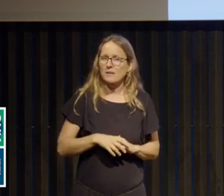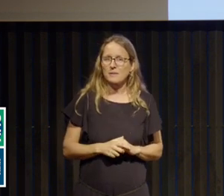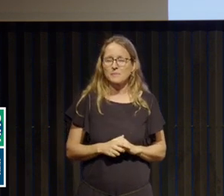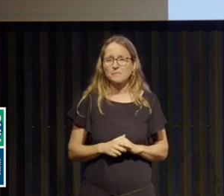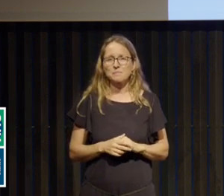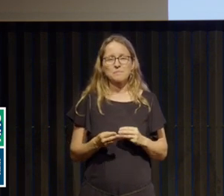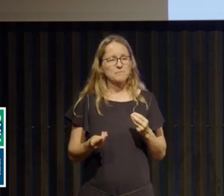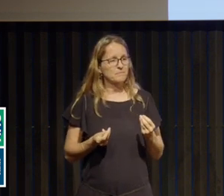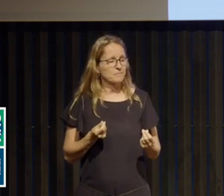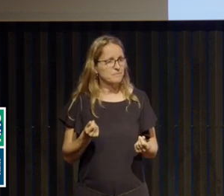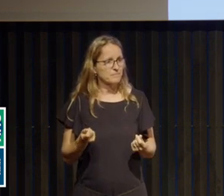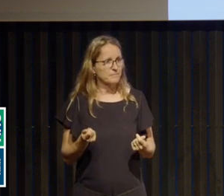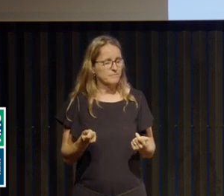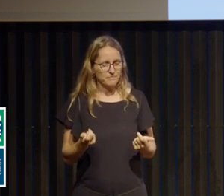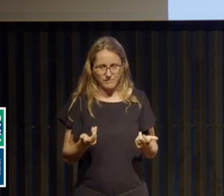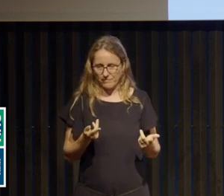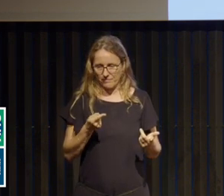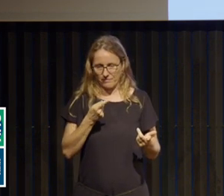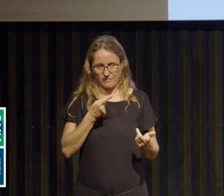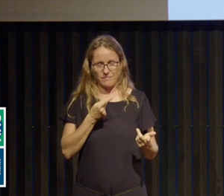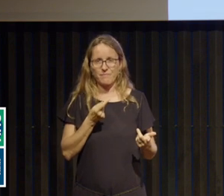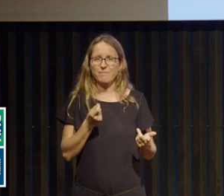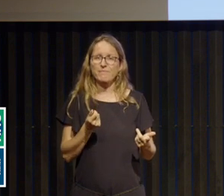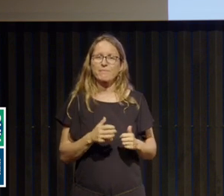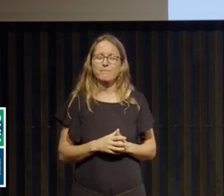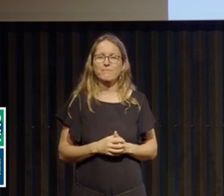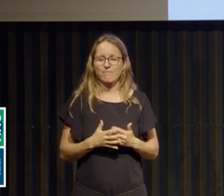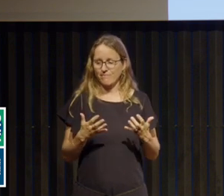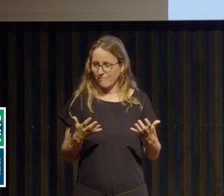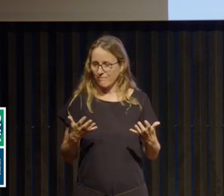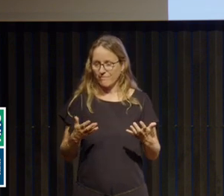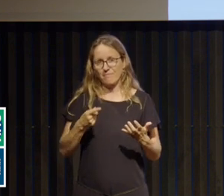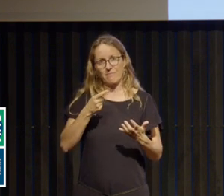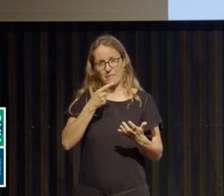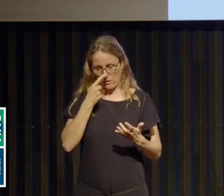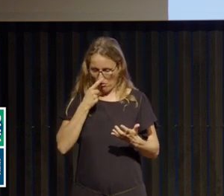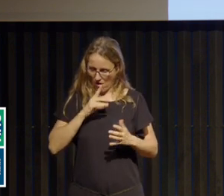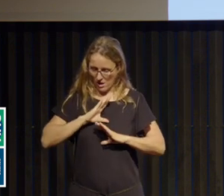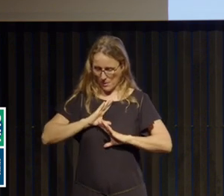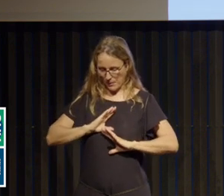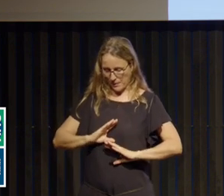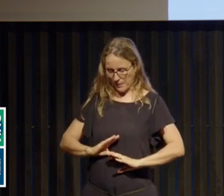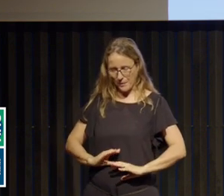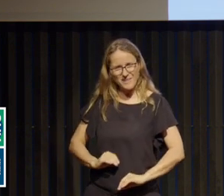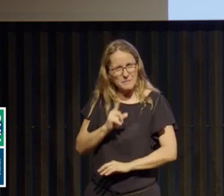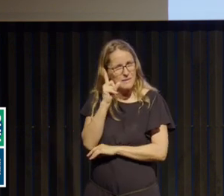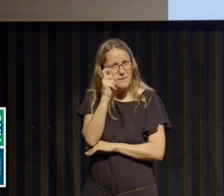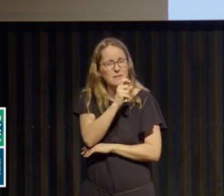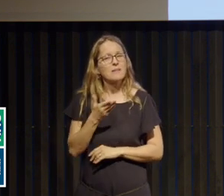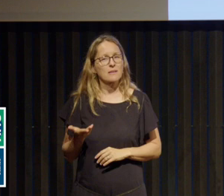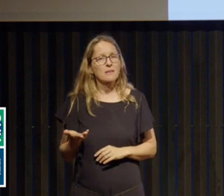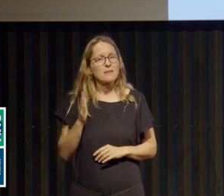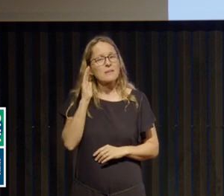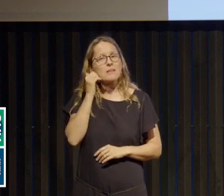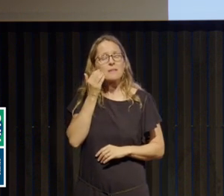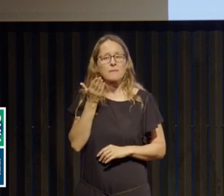pouvoir, finalement, se calmer un tout petit peu. Et là, c'est pour ça qu'évidemment, elles ne peuvent